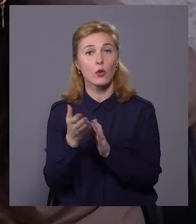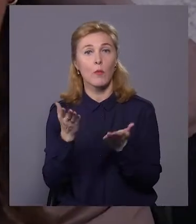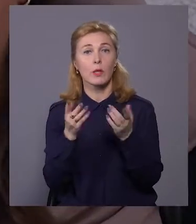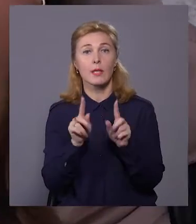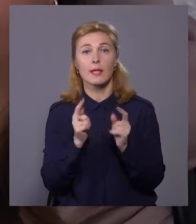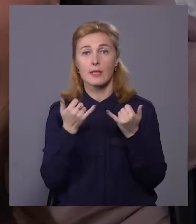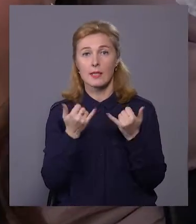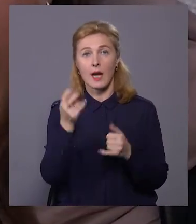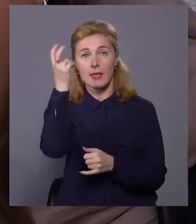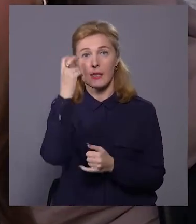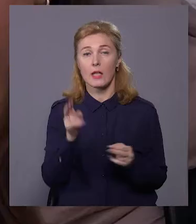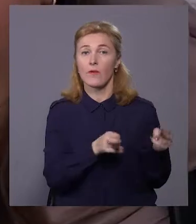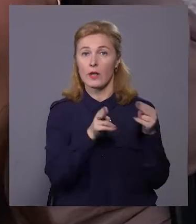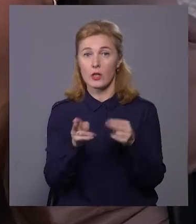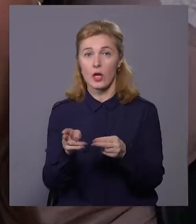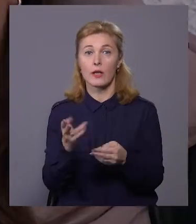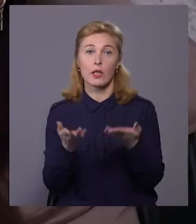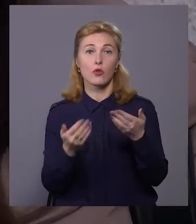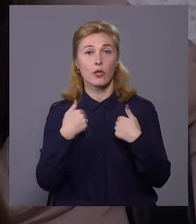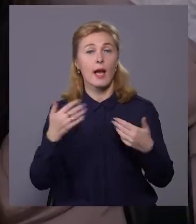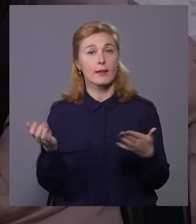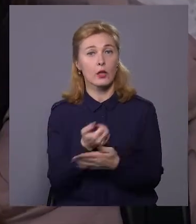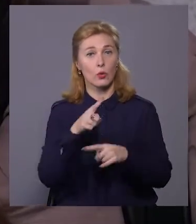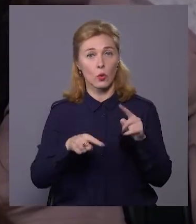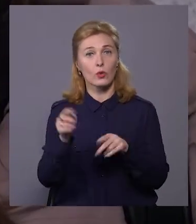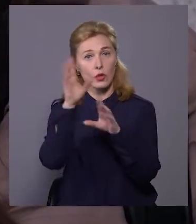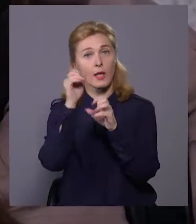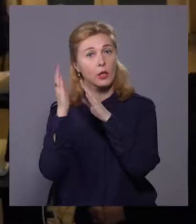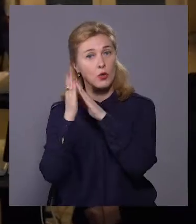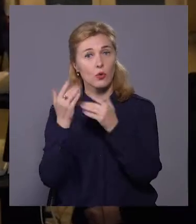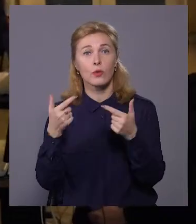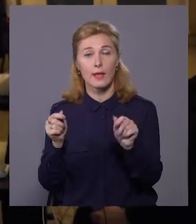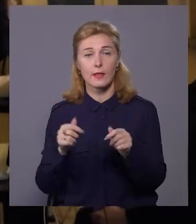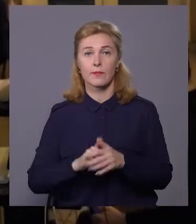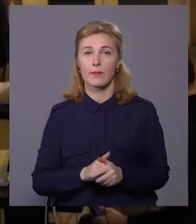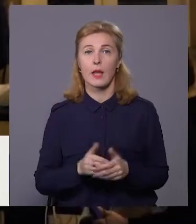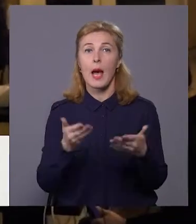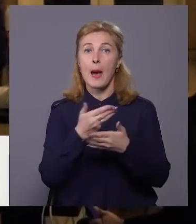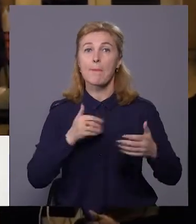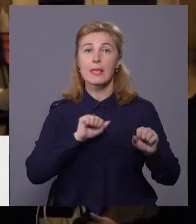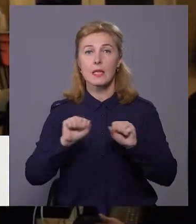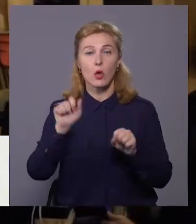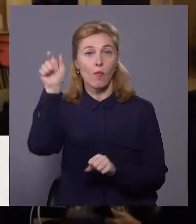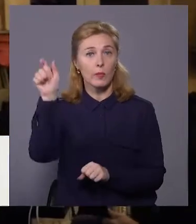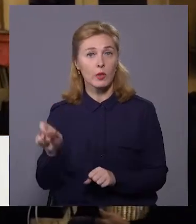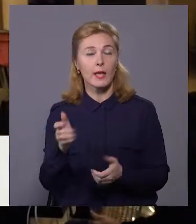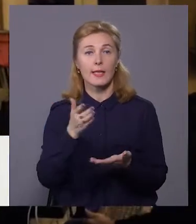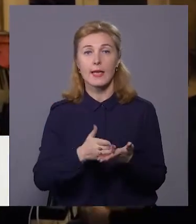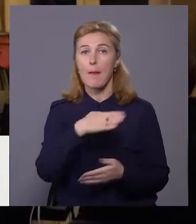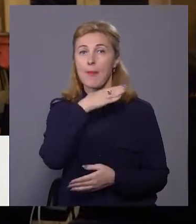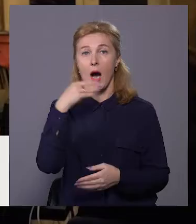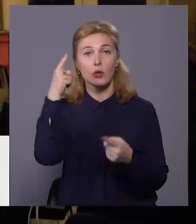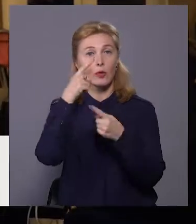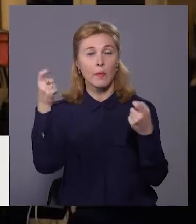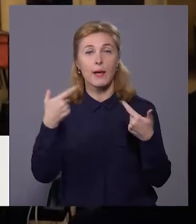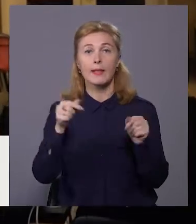виїжджають, якихось родичів, то якщо знайду родичів, то може заночувати десь. Ми скеровуємо людей, є багато інформації,